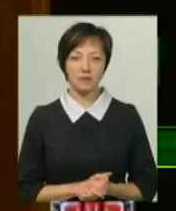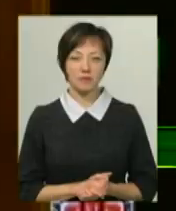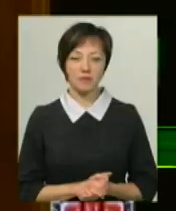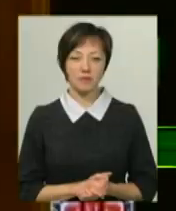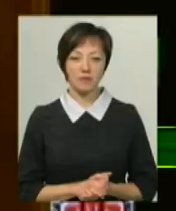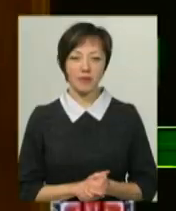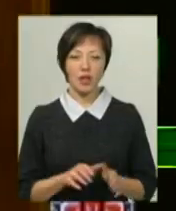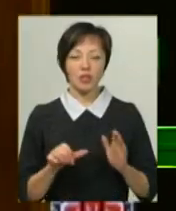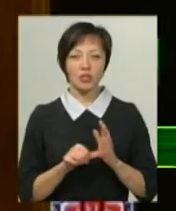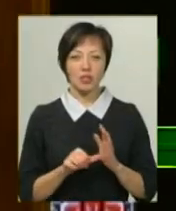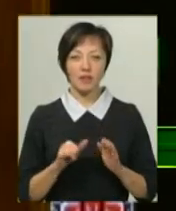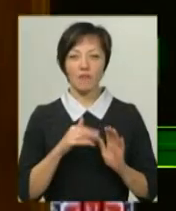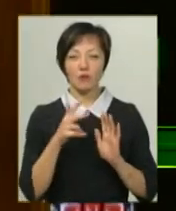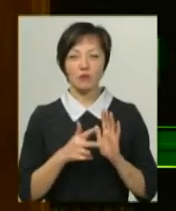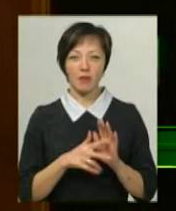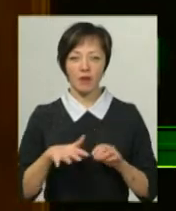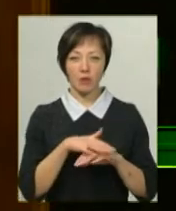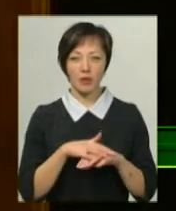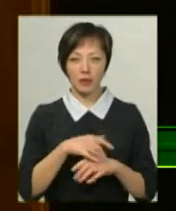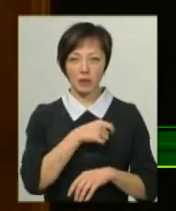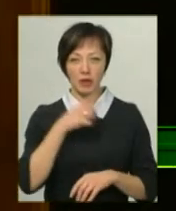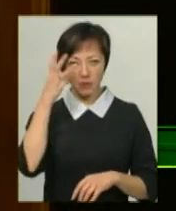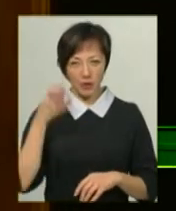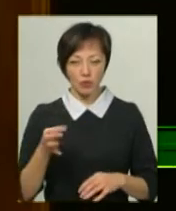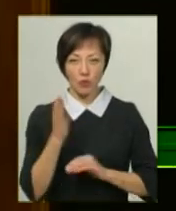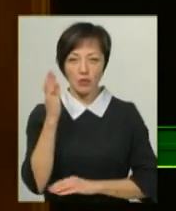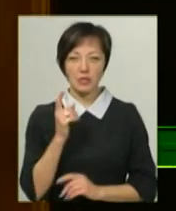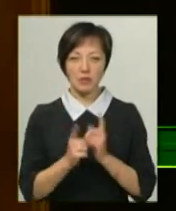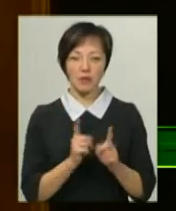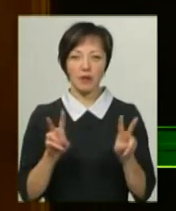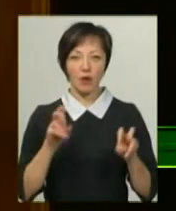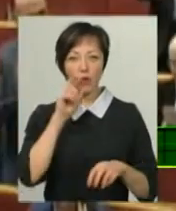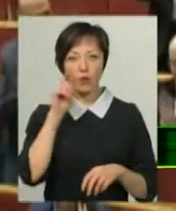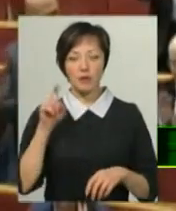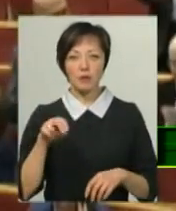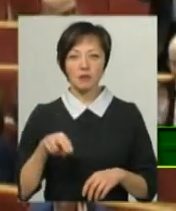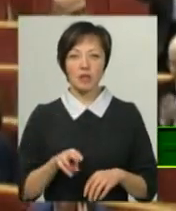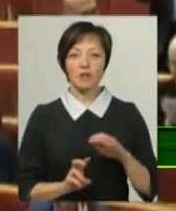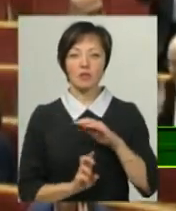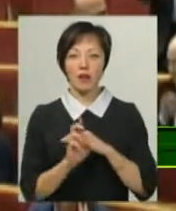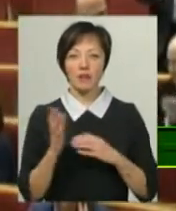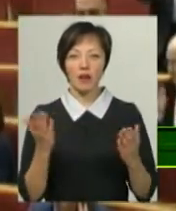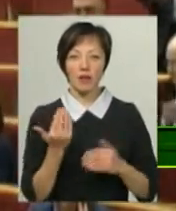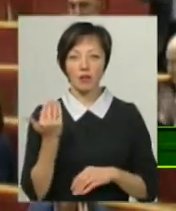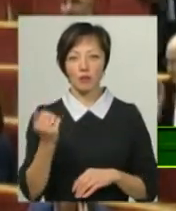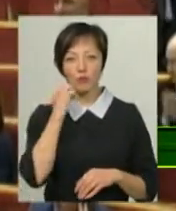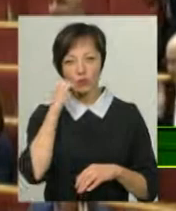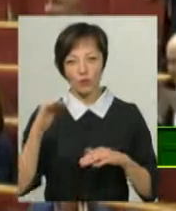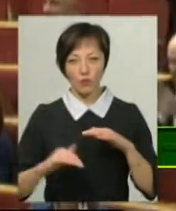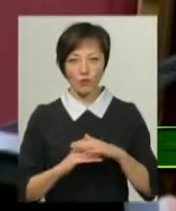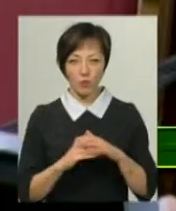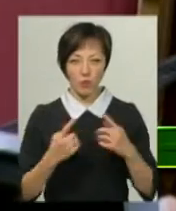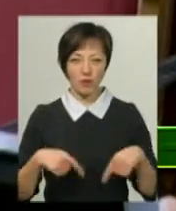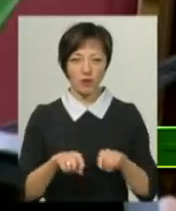Шестеро із восьми народних депутатів з Хмельниччини проголосували за зміну назви Української православної церкви, яка належить Московському